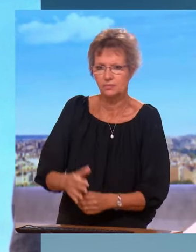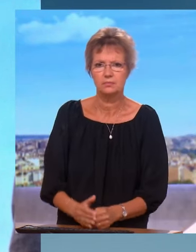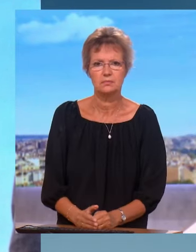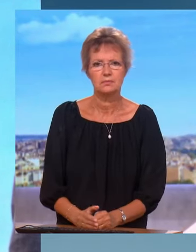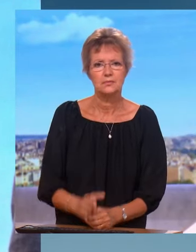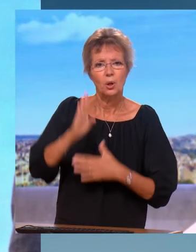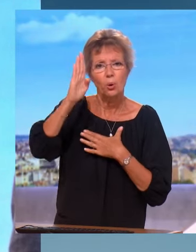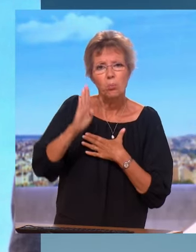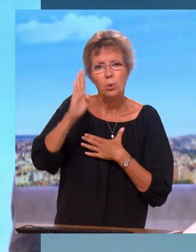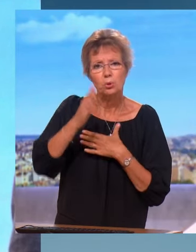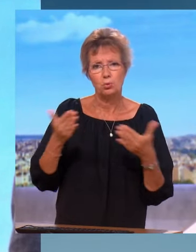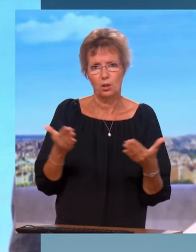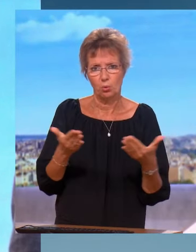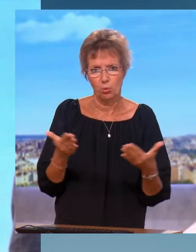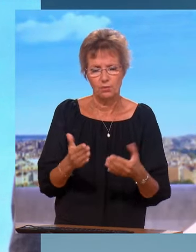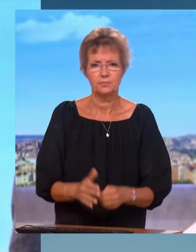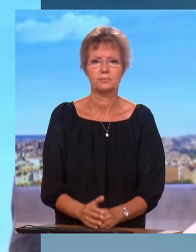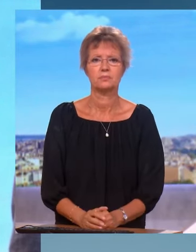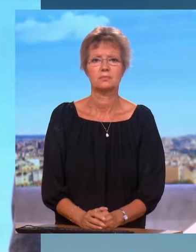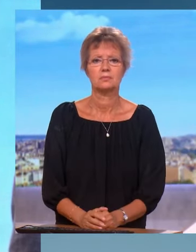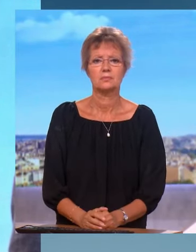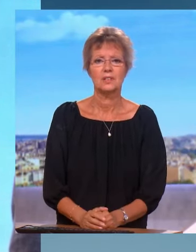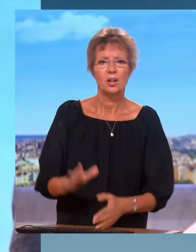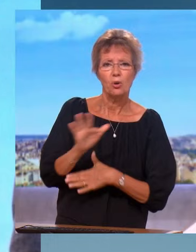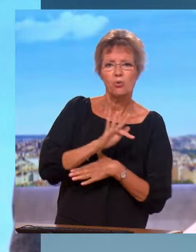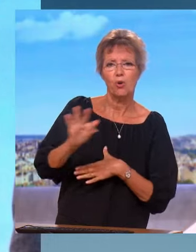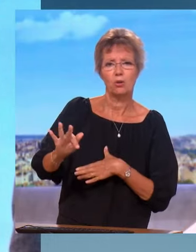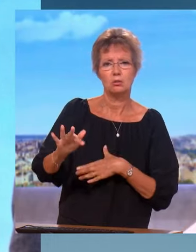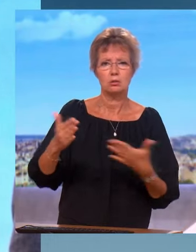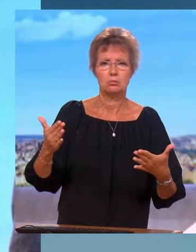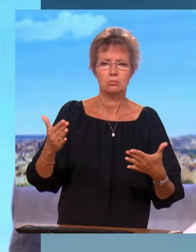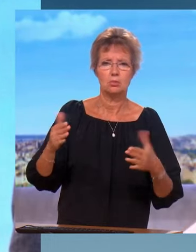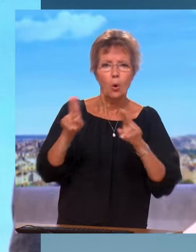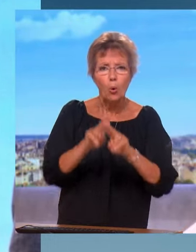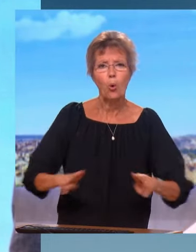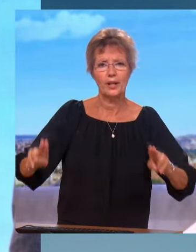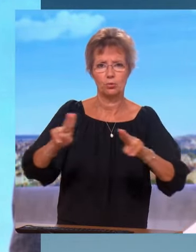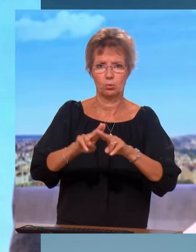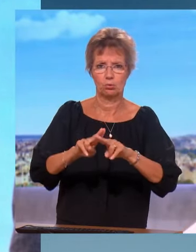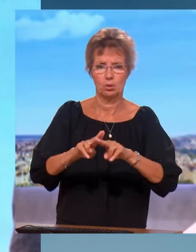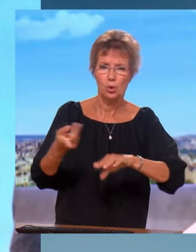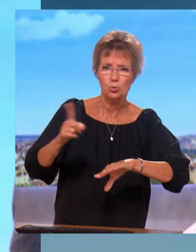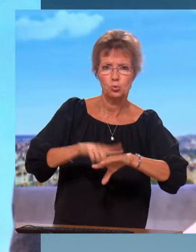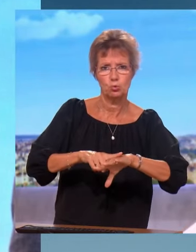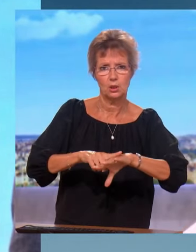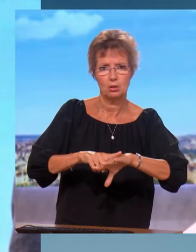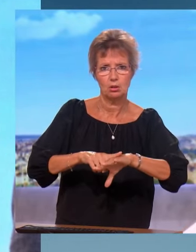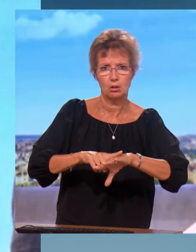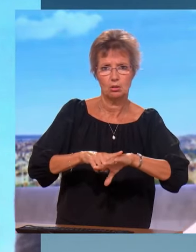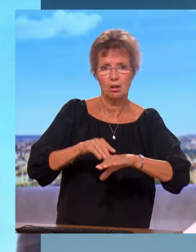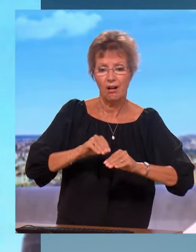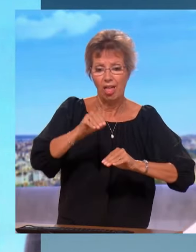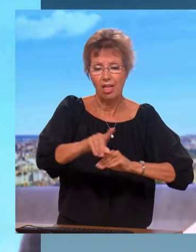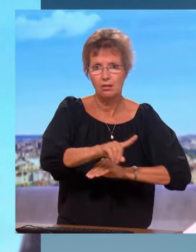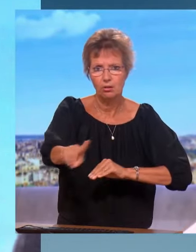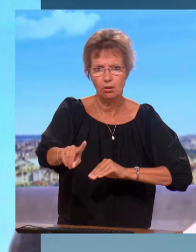absolument besoin, nous avons absolument besoin de porter la France au niveau de l'ONU, l'envoi immédiatement, pas dans deux semaines, d'une